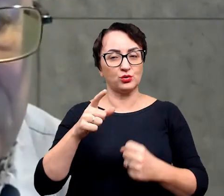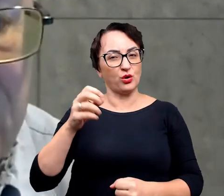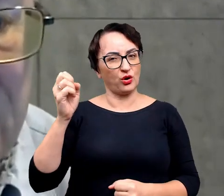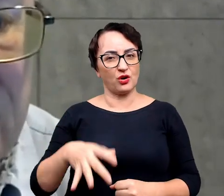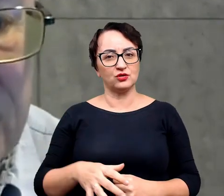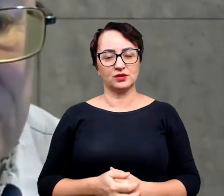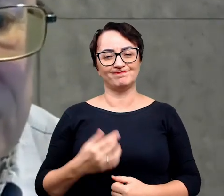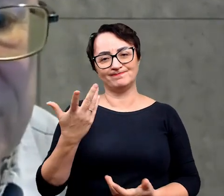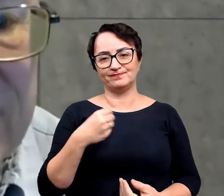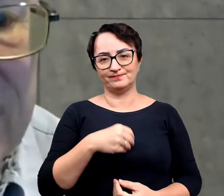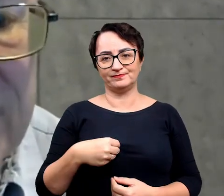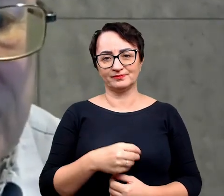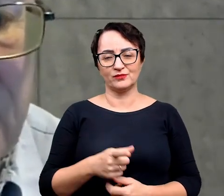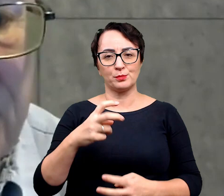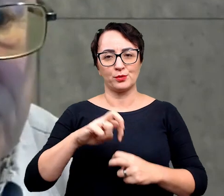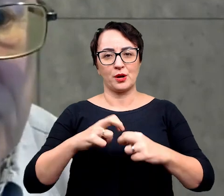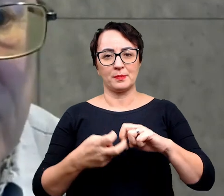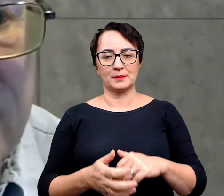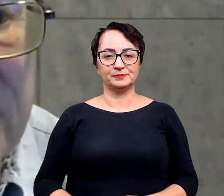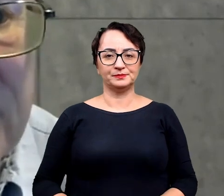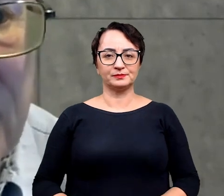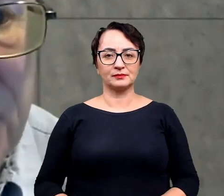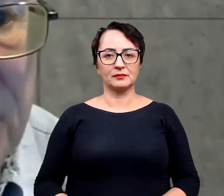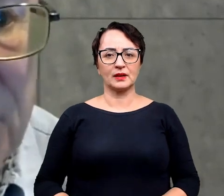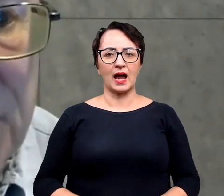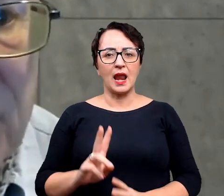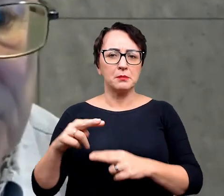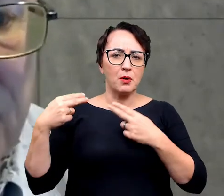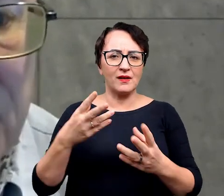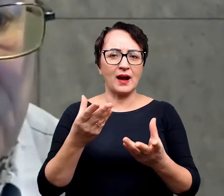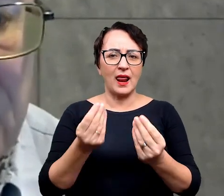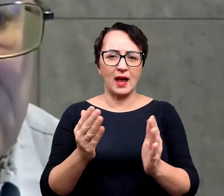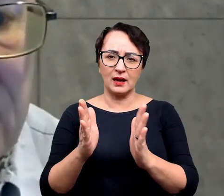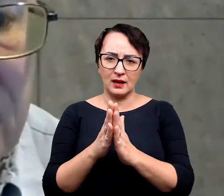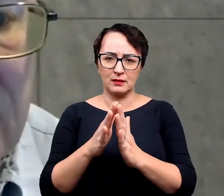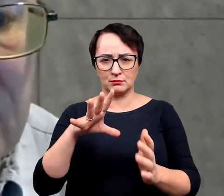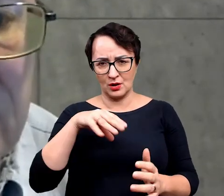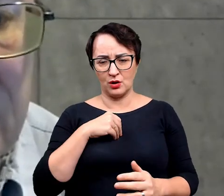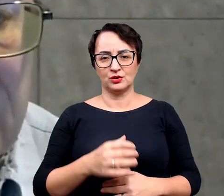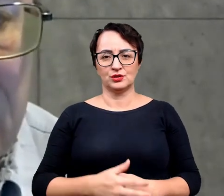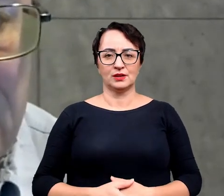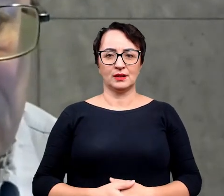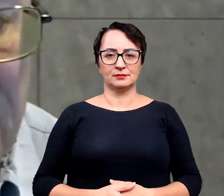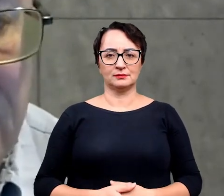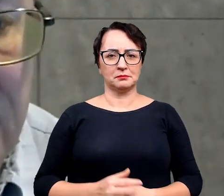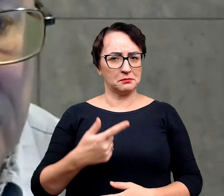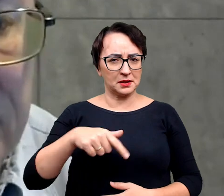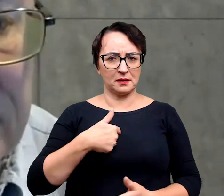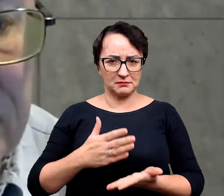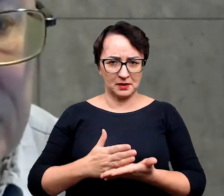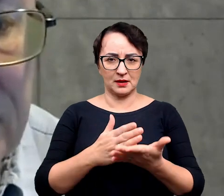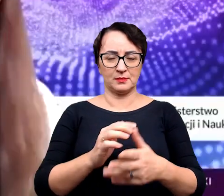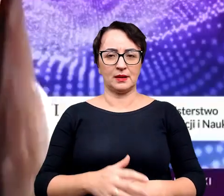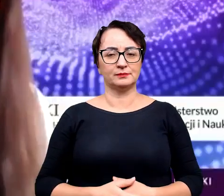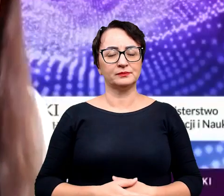to to już to już niestety z tym to jest problem, ale da się zrekonstruować różne rzeczy, że jakoś sobie dajemy radę.